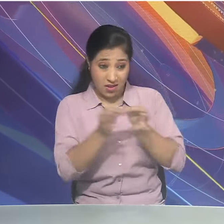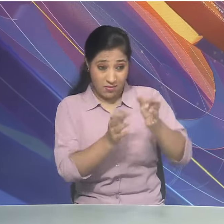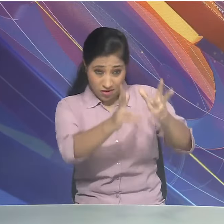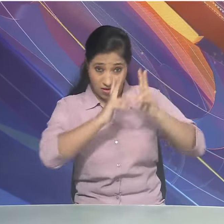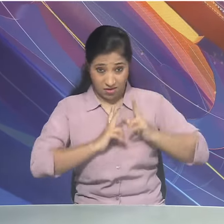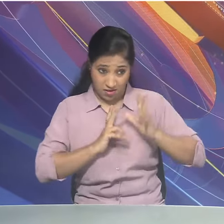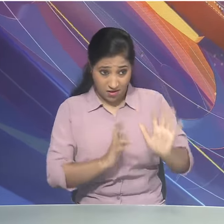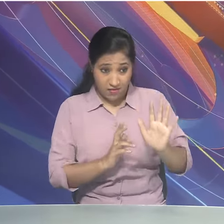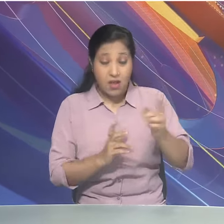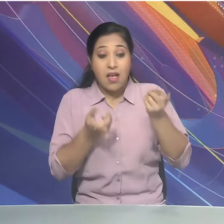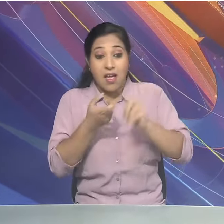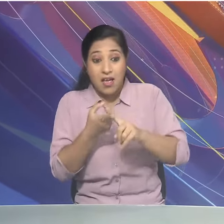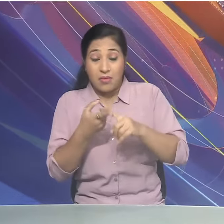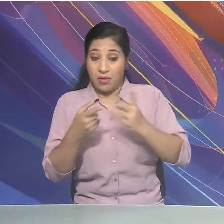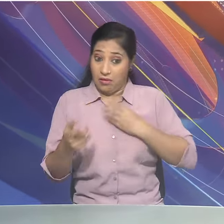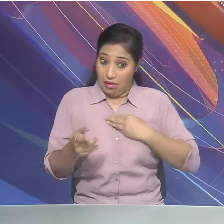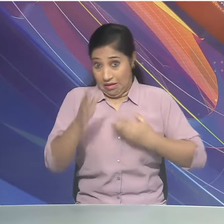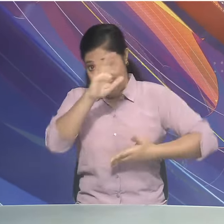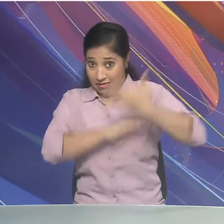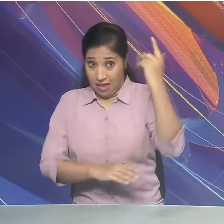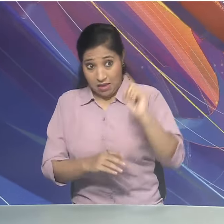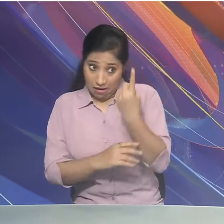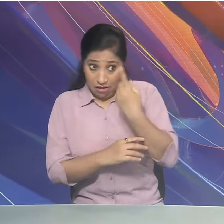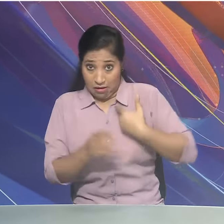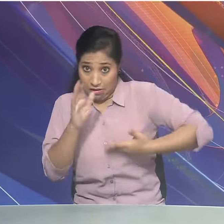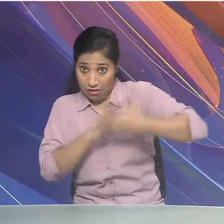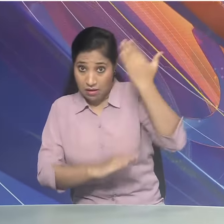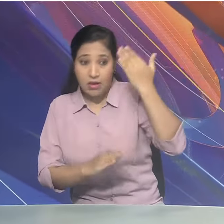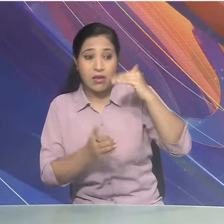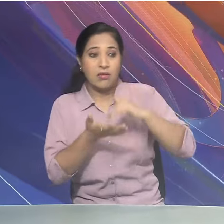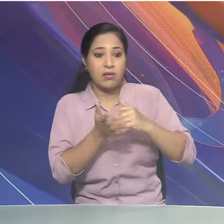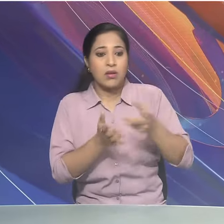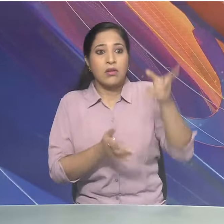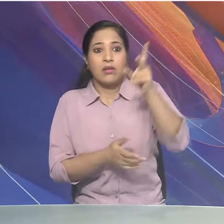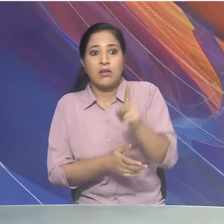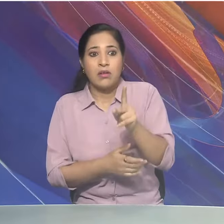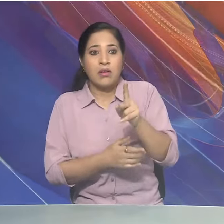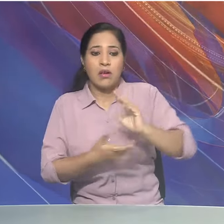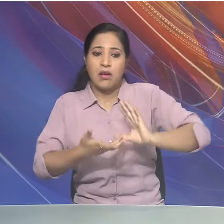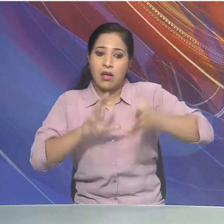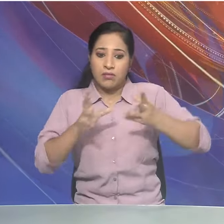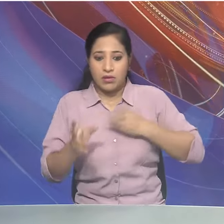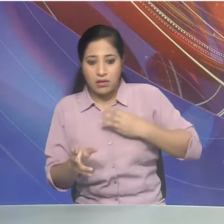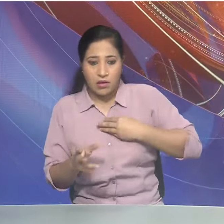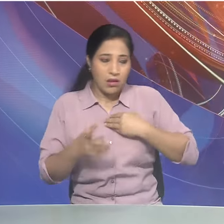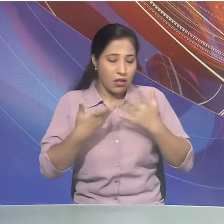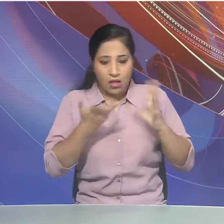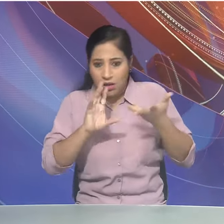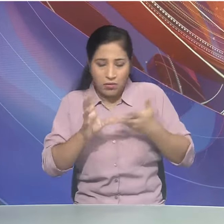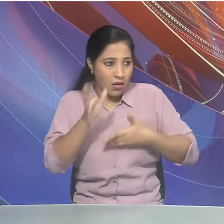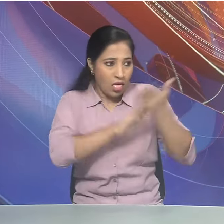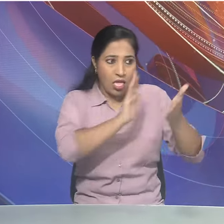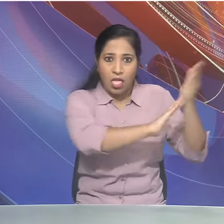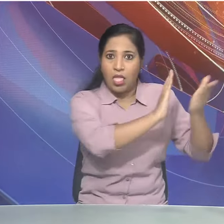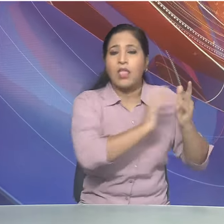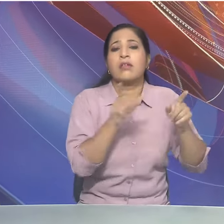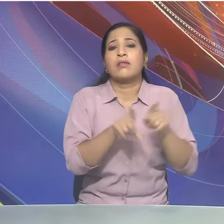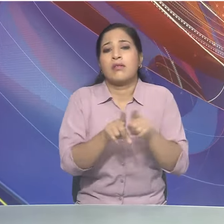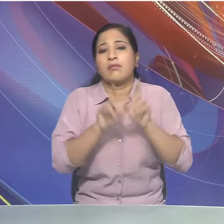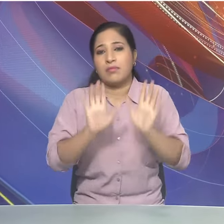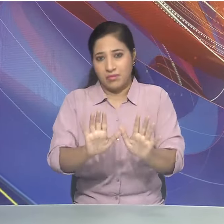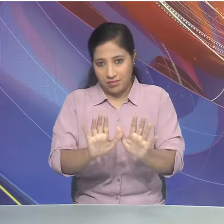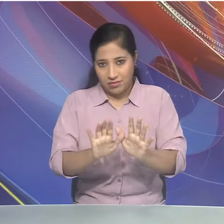हैं कि जो इनसान एक बार डर कर भागता है वो दूसरी बार अपने लिए डर कर भागने के रास्ते खुद बेखुद बना लेता है